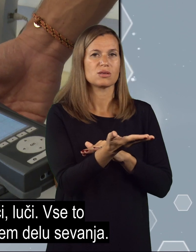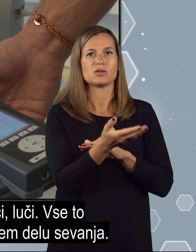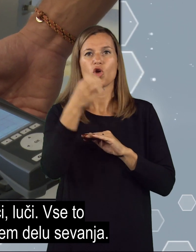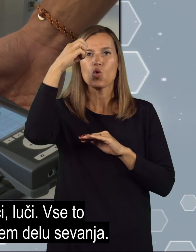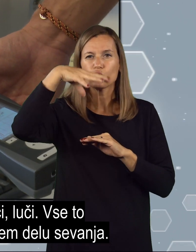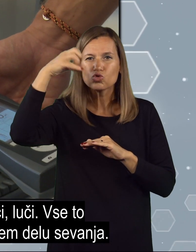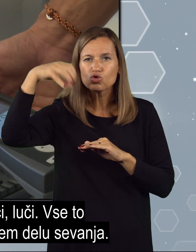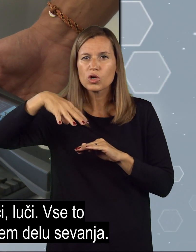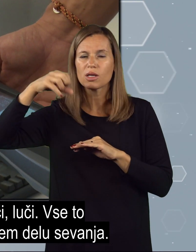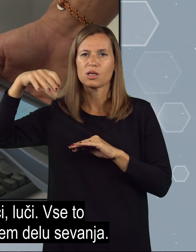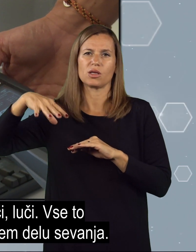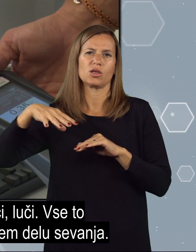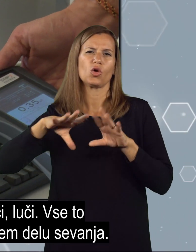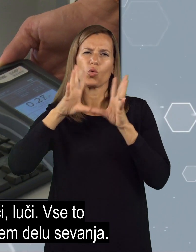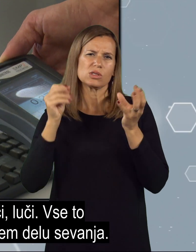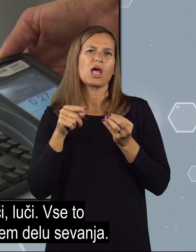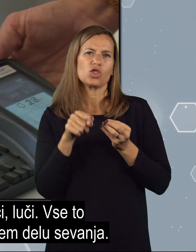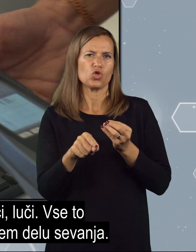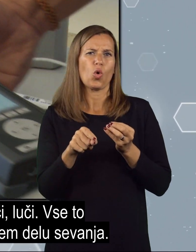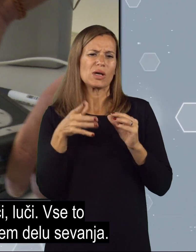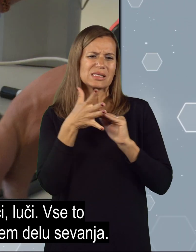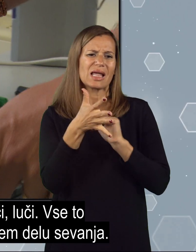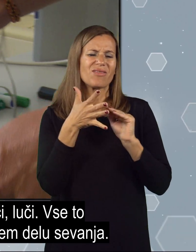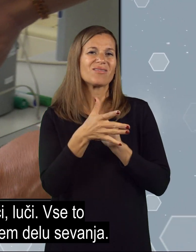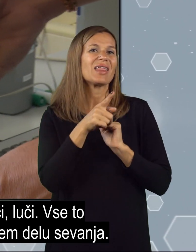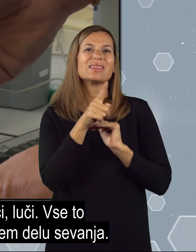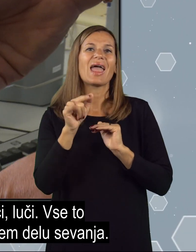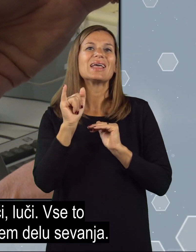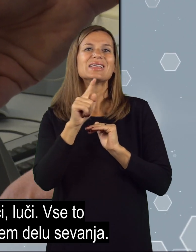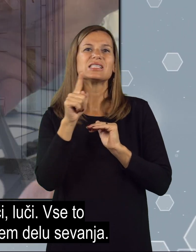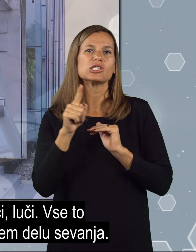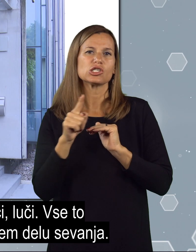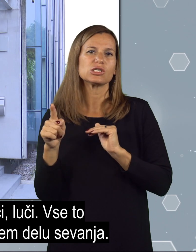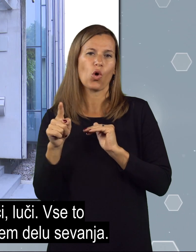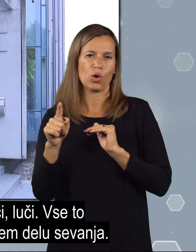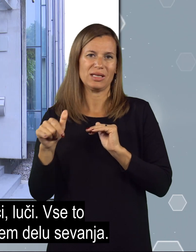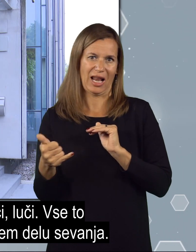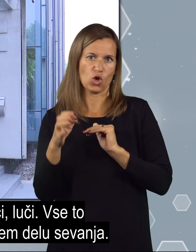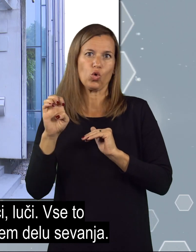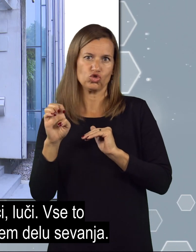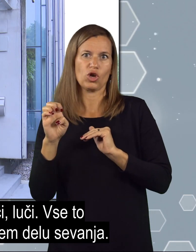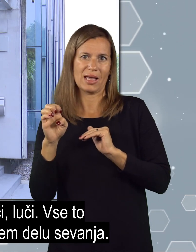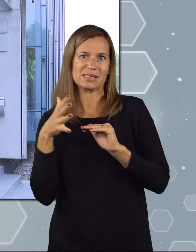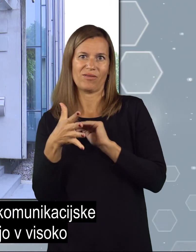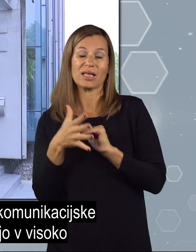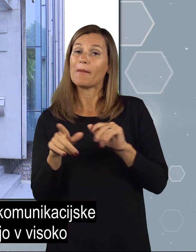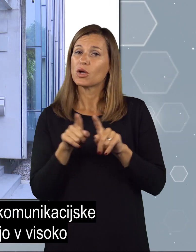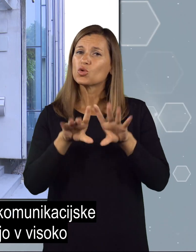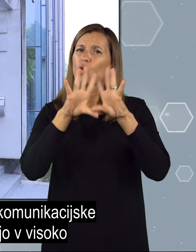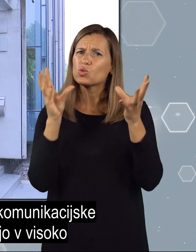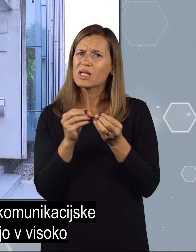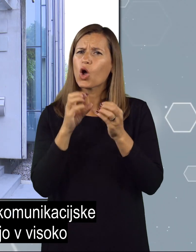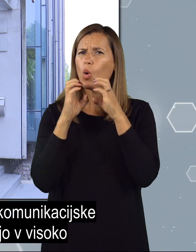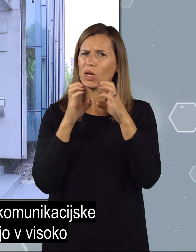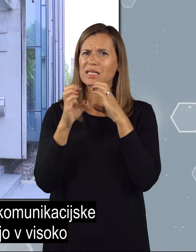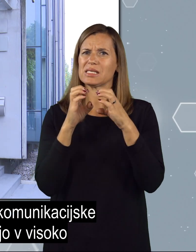luči, vse to pač seba v neionizirajočem delu sebanja. Prav tako pa tudi vse komunikacijske naprave,